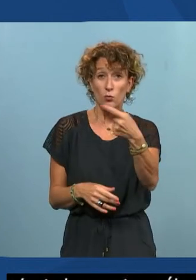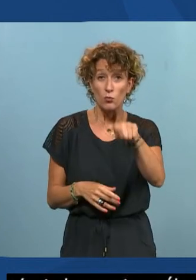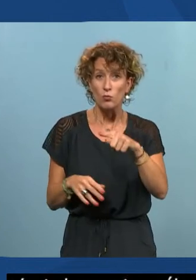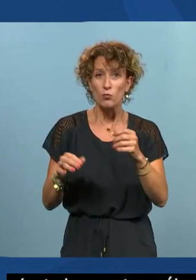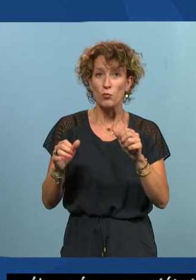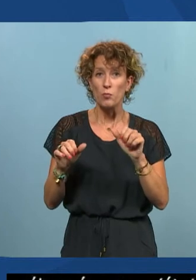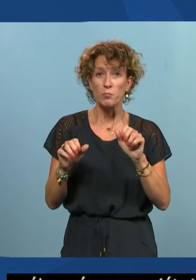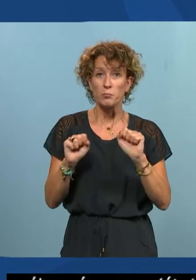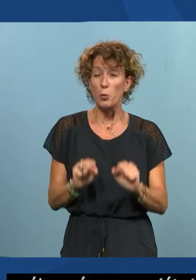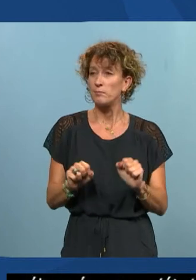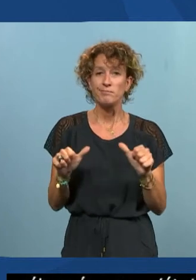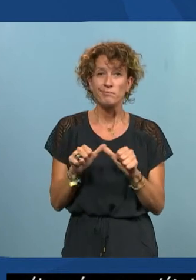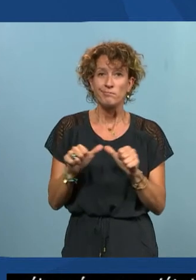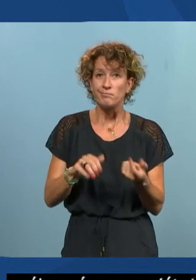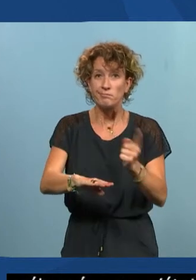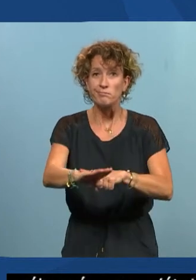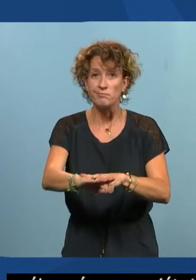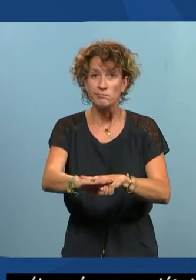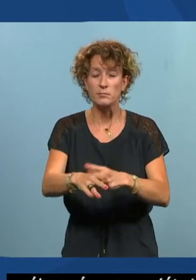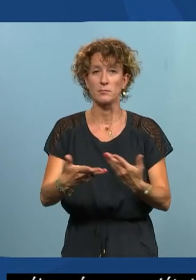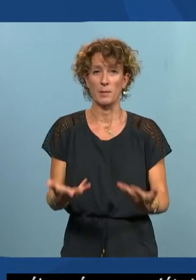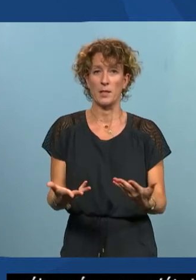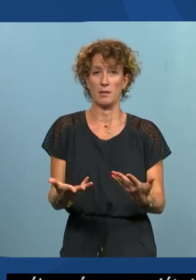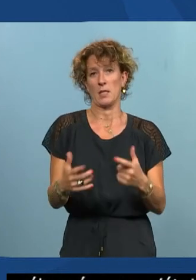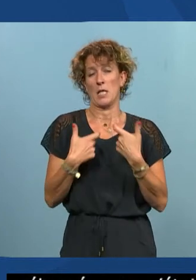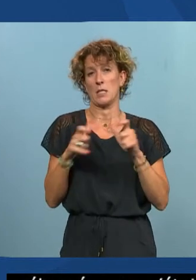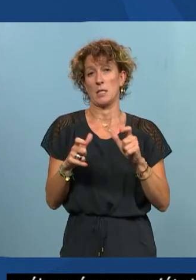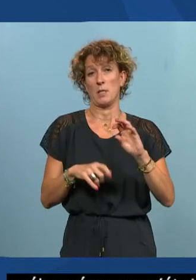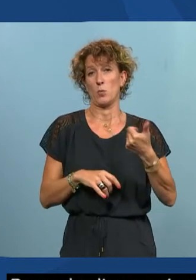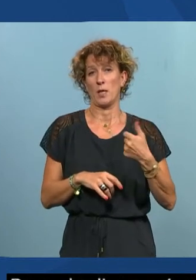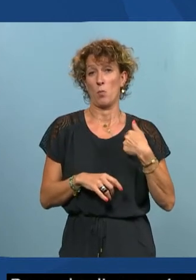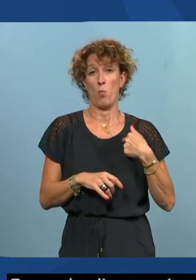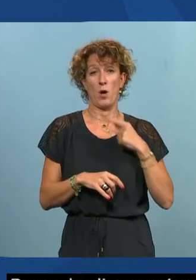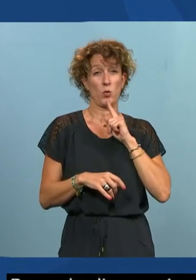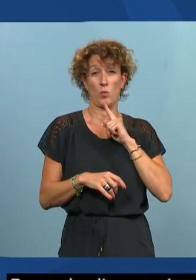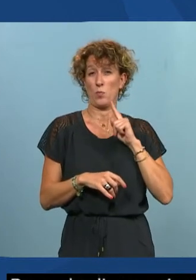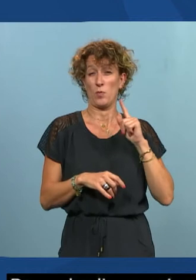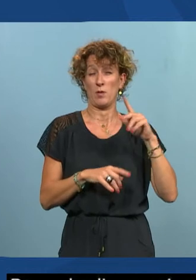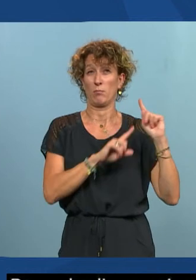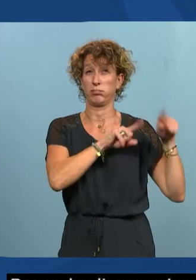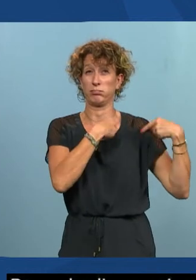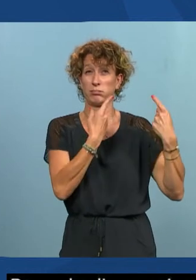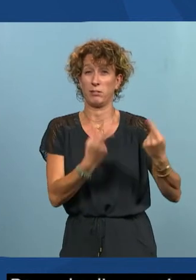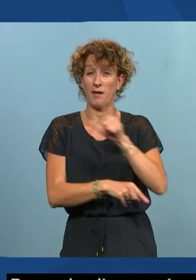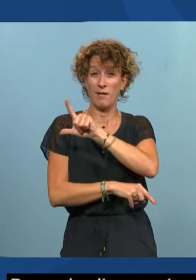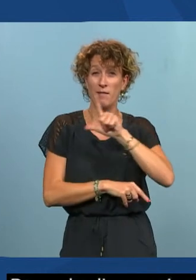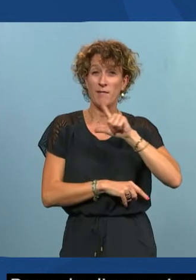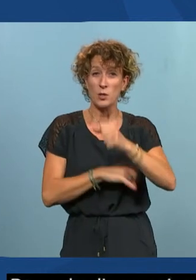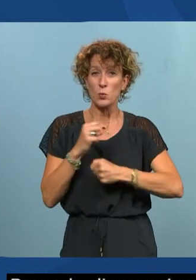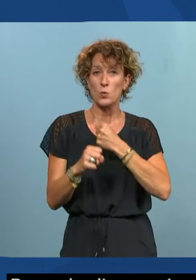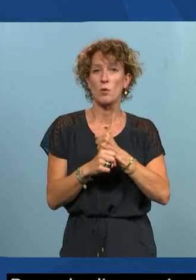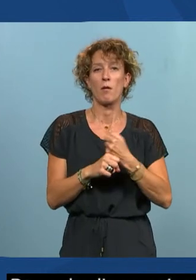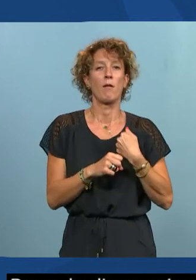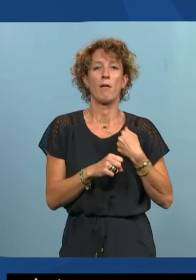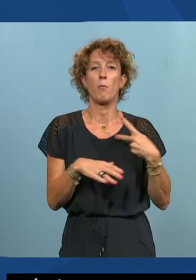suite parce que là aussi moi l'accessibilité numérique ça fait 22 ans maintenant que je sensibilise alors c'était au